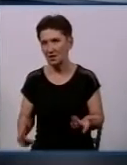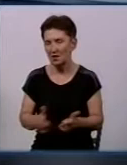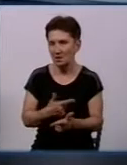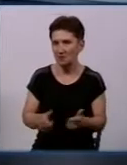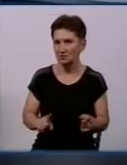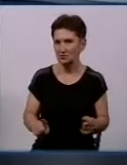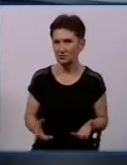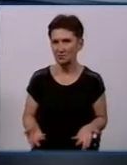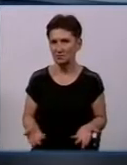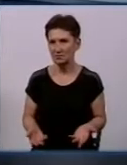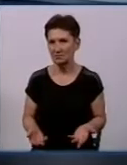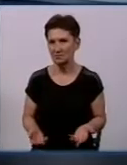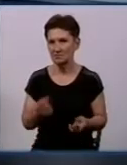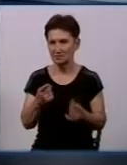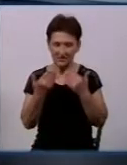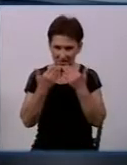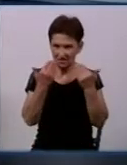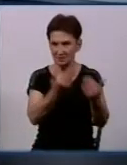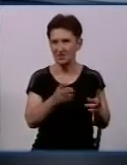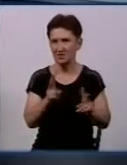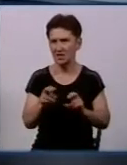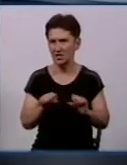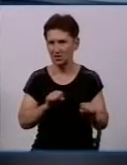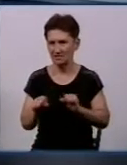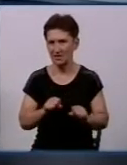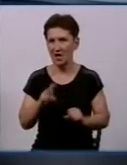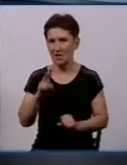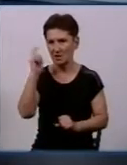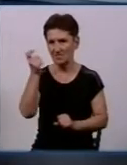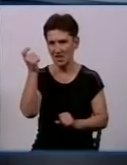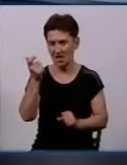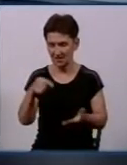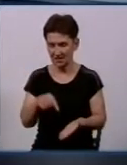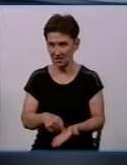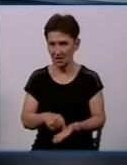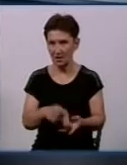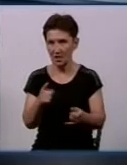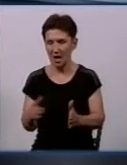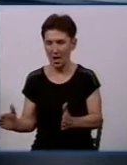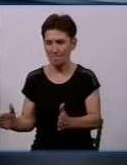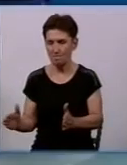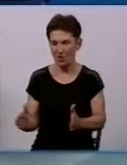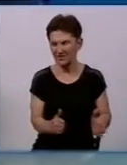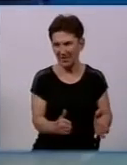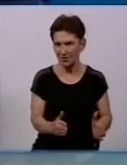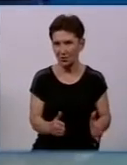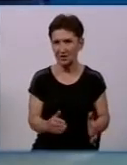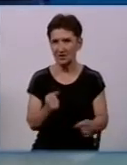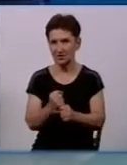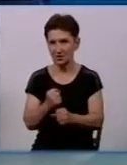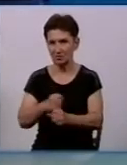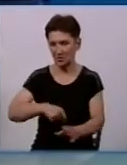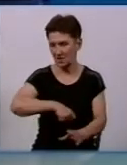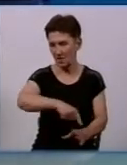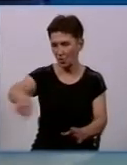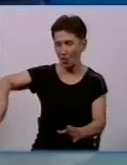тут не має бути? Звернулися до керівництва, звернулися до власників, подвинули цей ларьок і забезпечили можливість накрутити колонку. Там